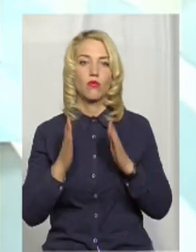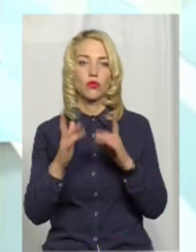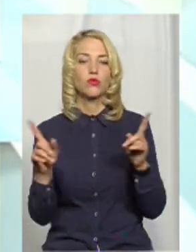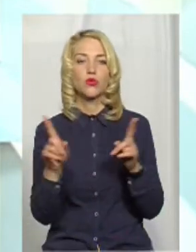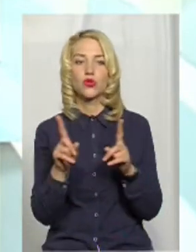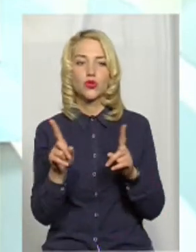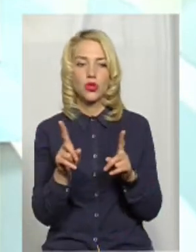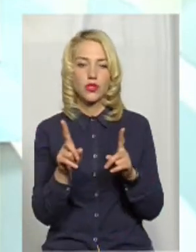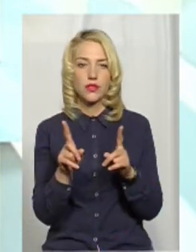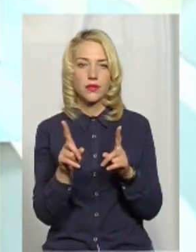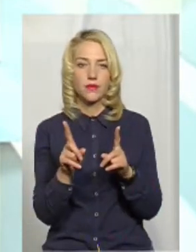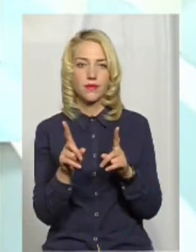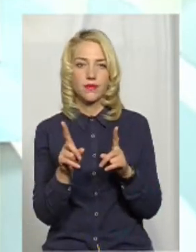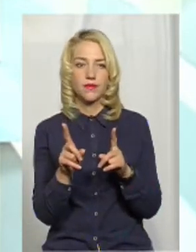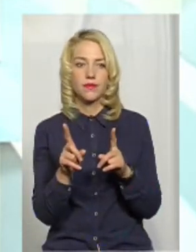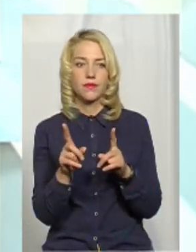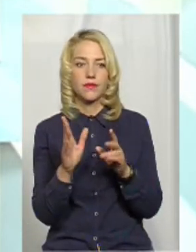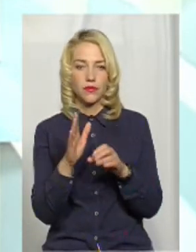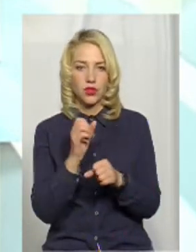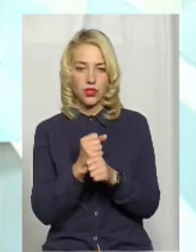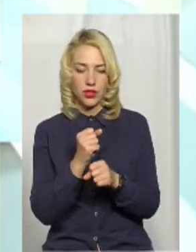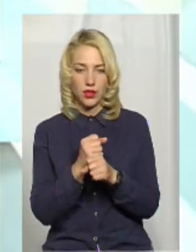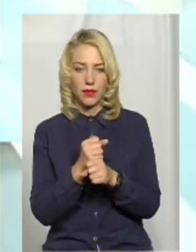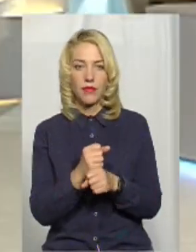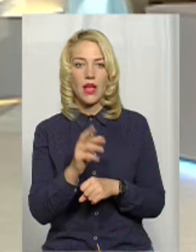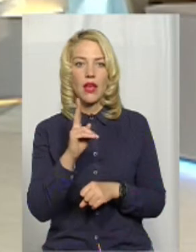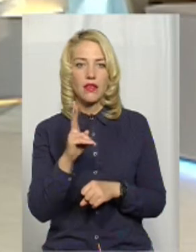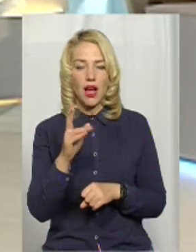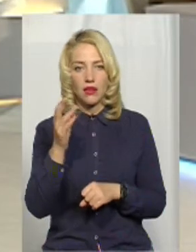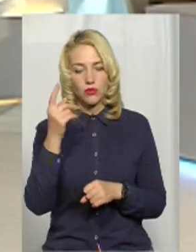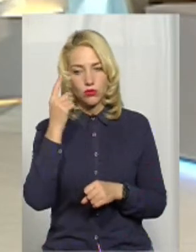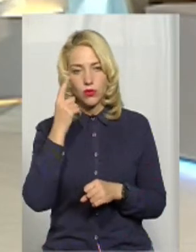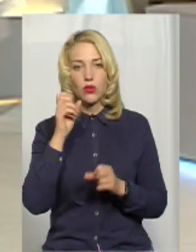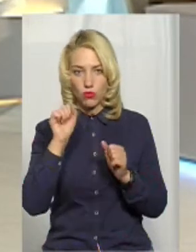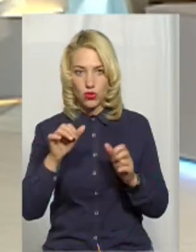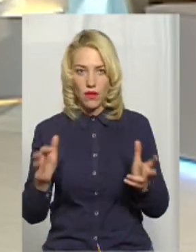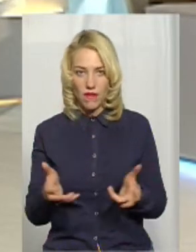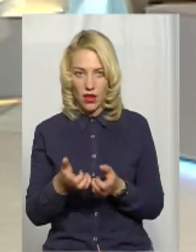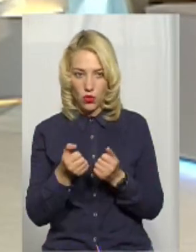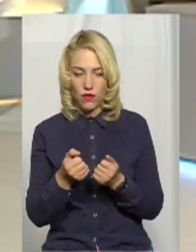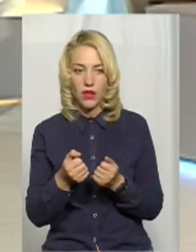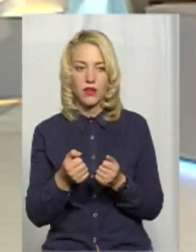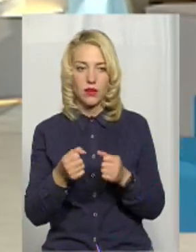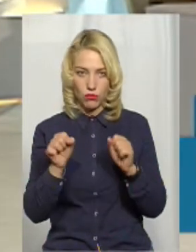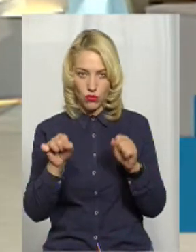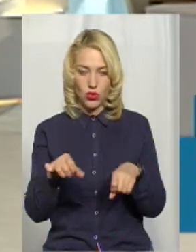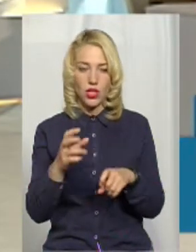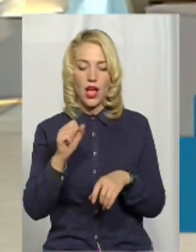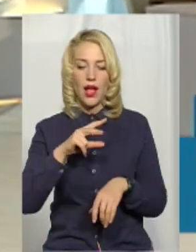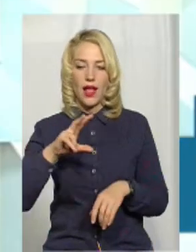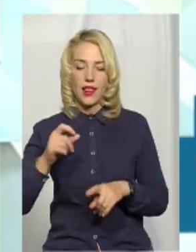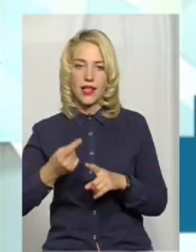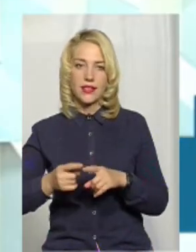щось в цьому плані діяти. А як гадаєте, можна ще врятувати? Можна, звісно ж, можна. Але це кошти.